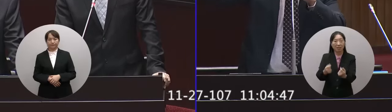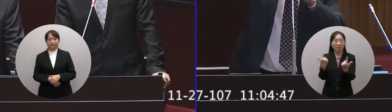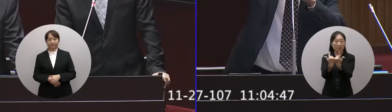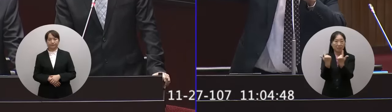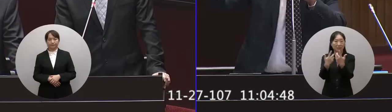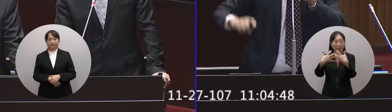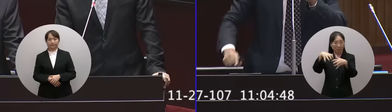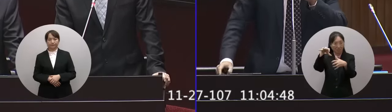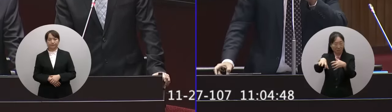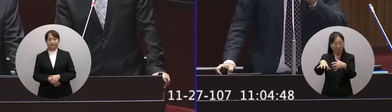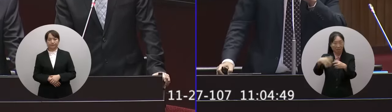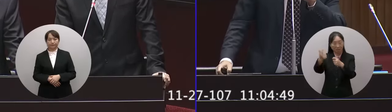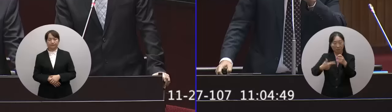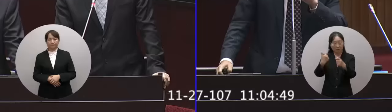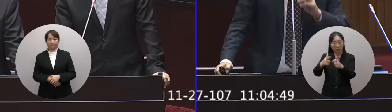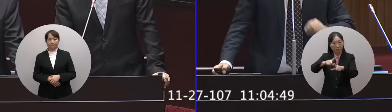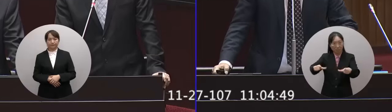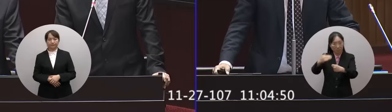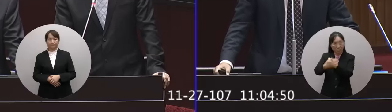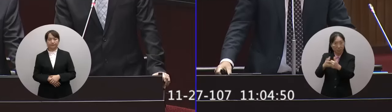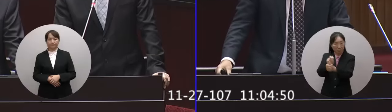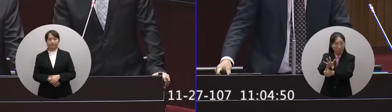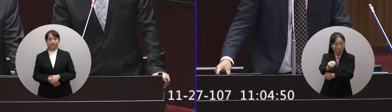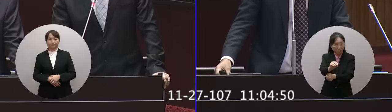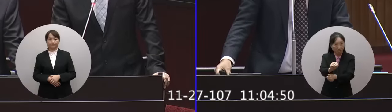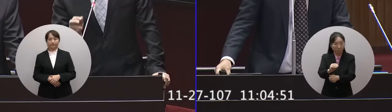機場裡面做六年的大保養有還是沒有